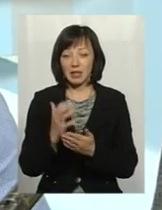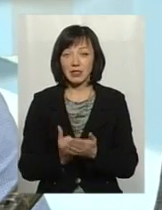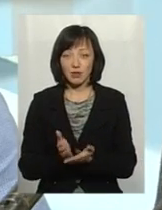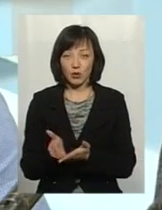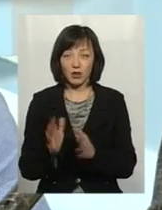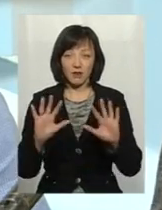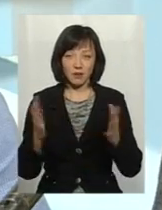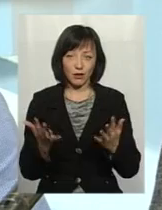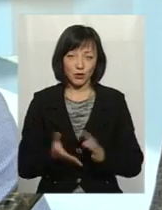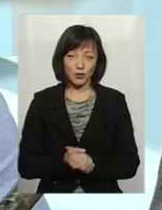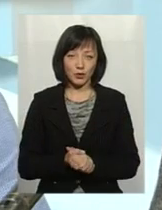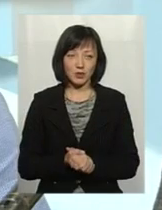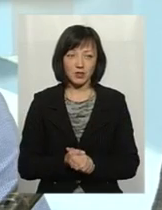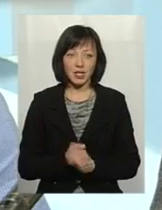всякий случай,